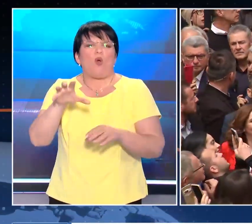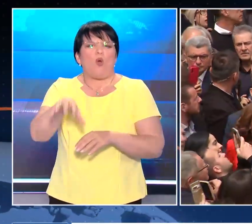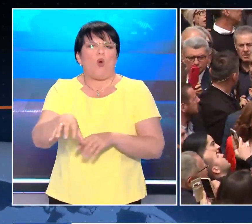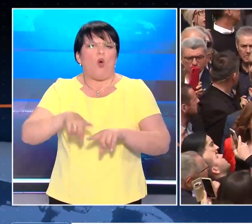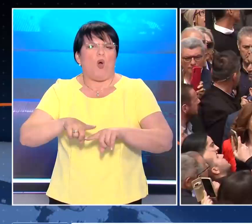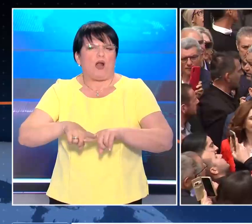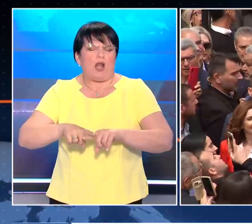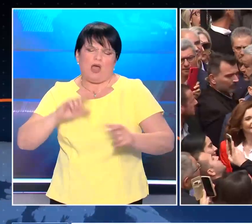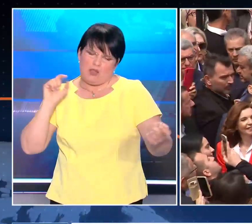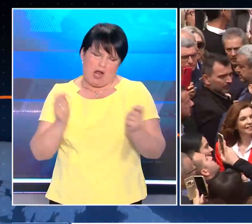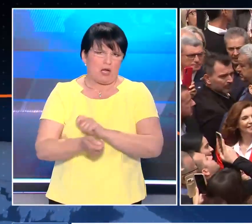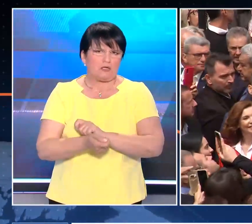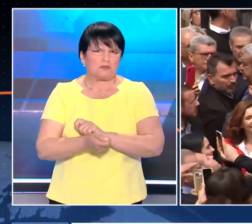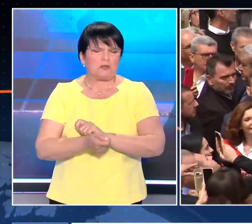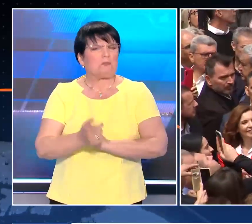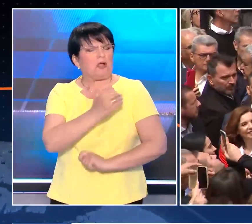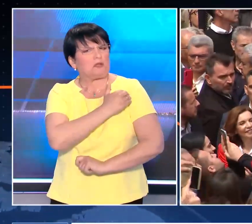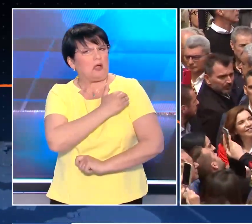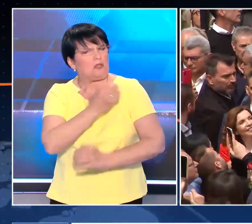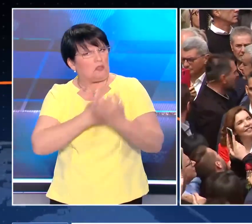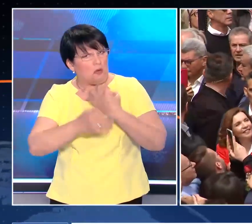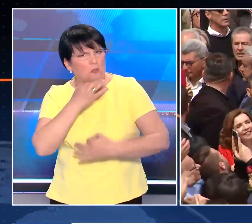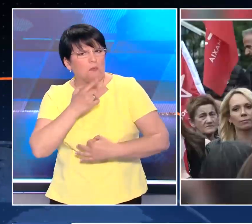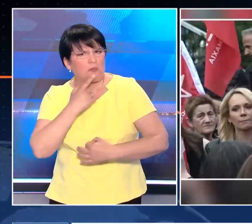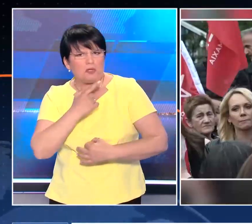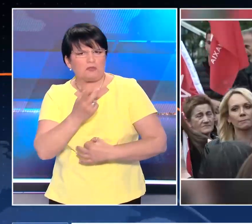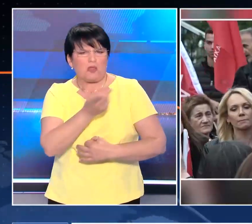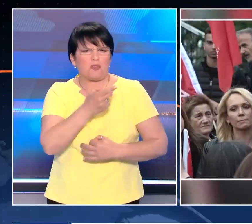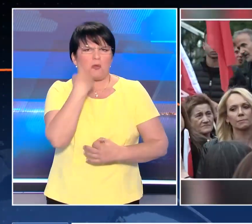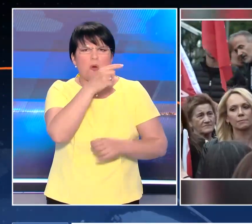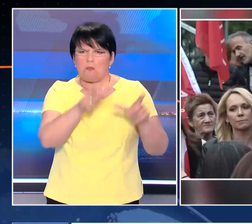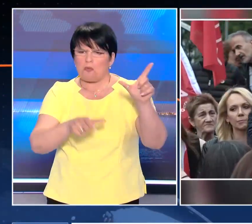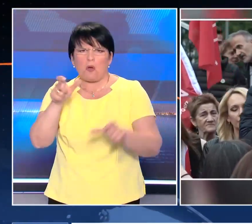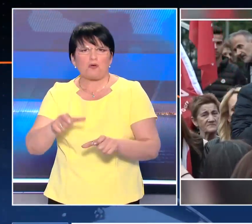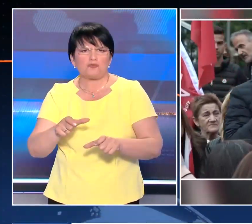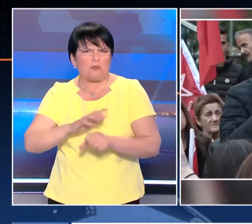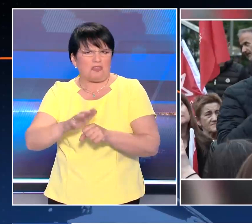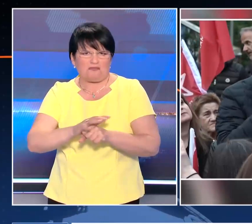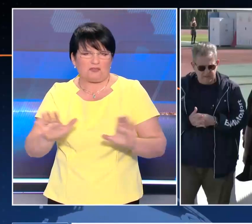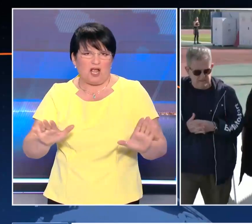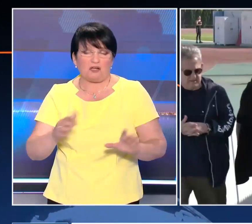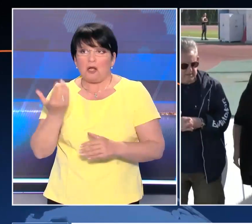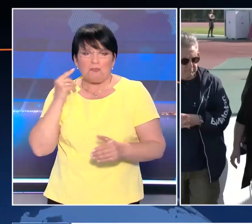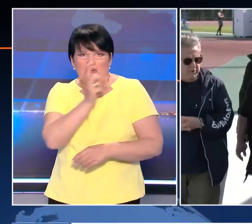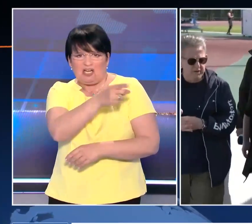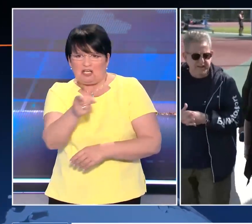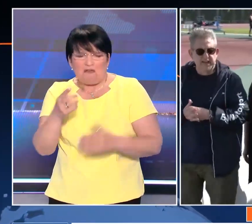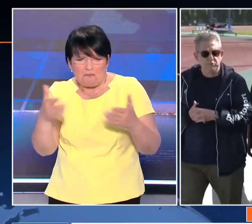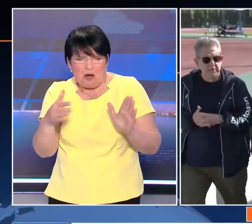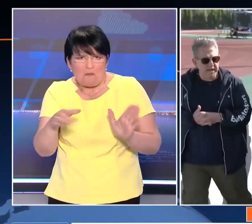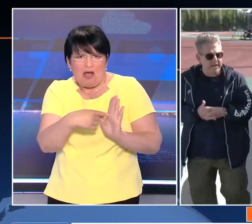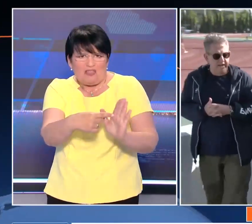θα μου πείτε γιατί συνεχίζεται το ίδιο και δεν θεωρείτε ότι δύο από αυτά τα πρόσωπα δεν έχουν την επάρκεια, γιατί κρύθηκαν. Όχι στη